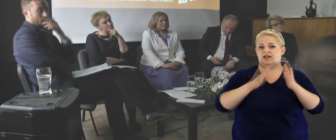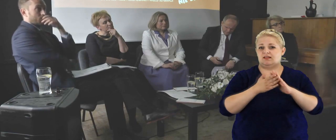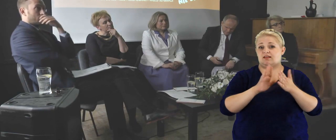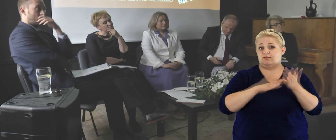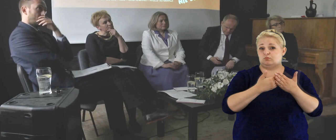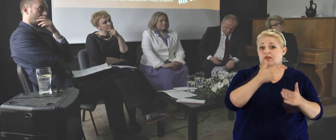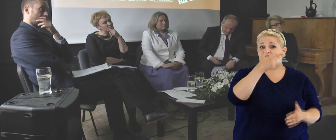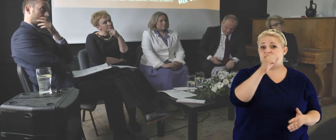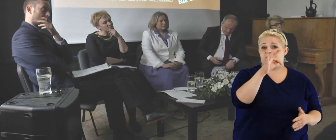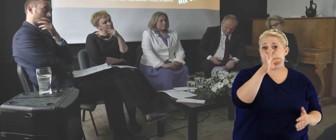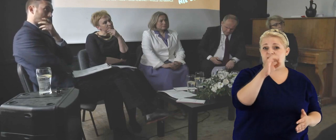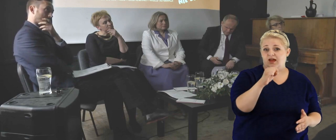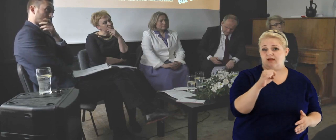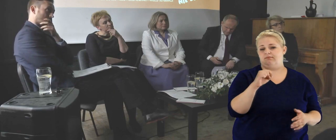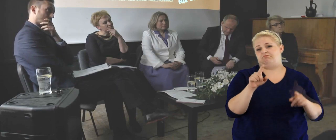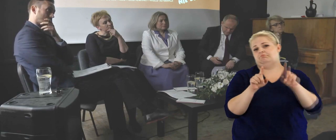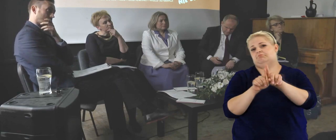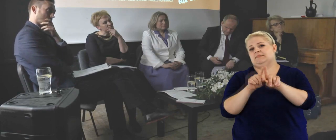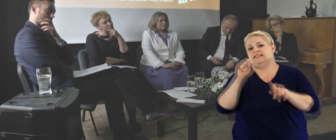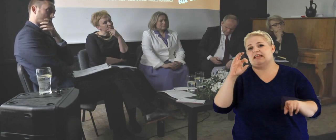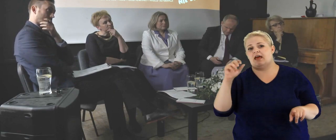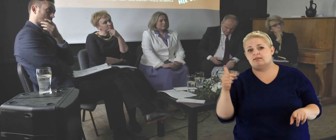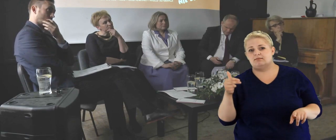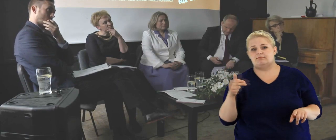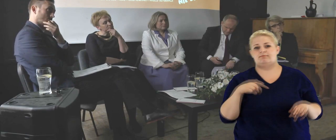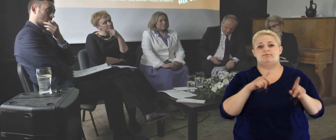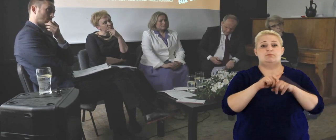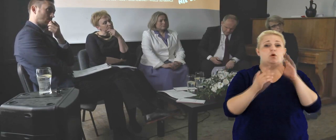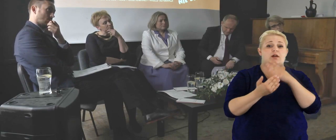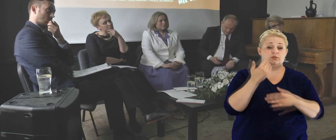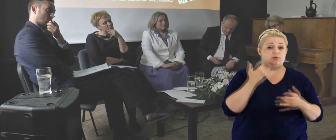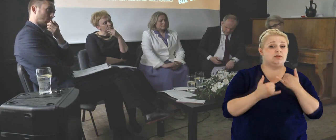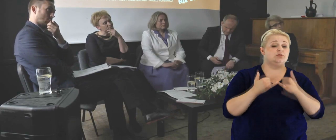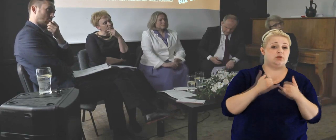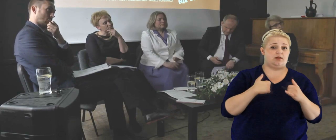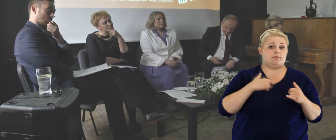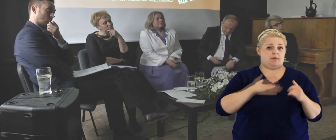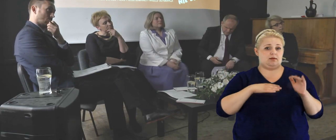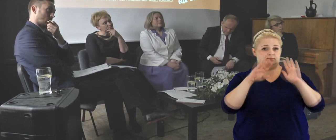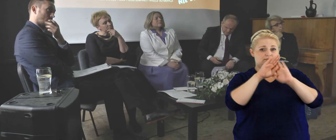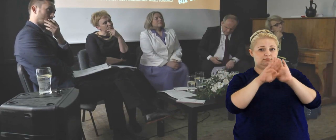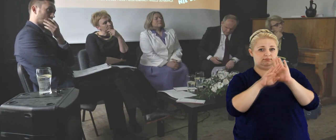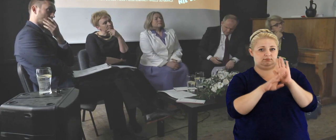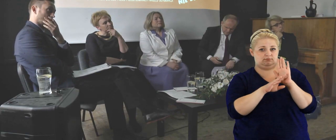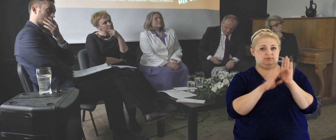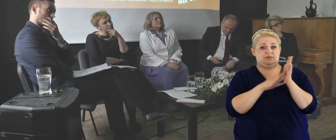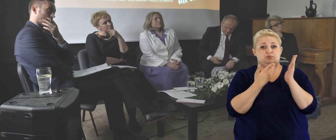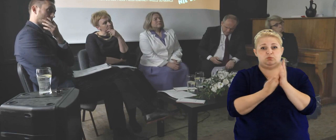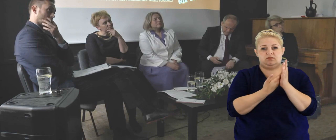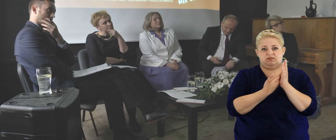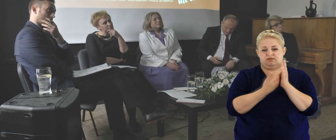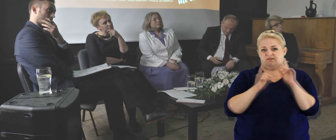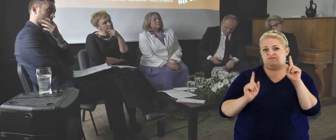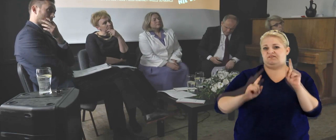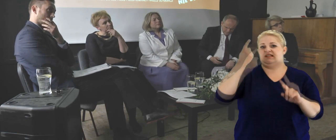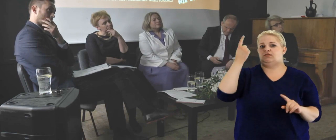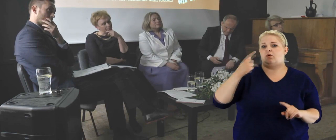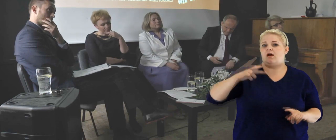rynku, jak NAFTA czy ASEAN. Okazuje się, że znaczy jeżeli wziąć kryterium, to znaczy